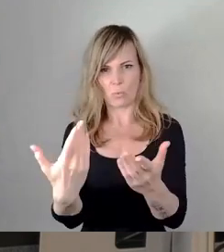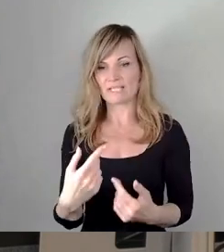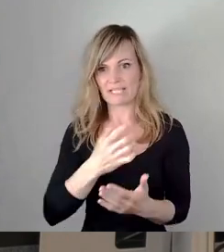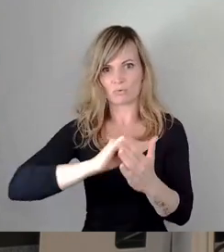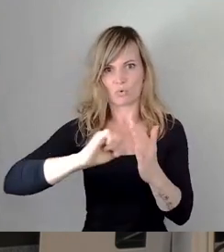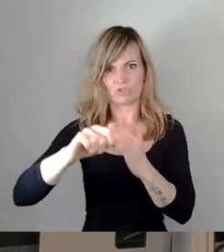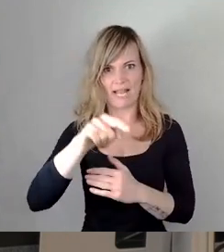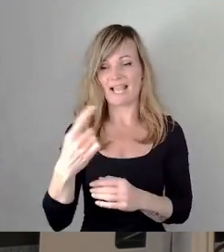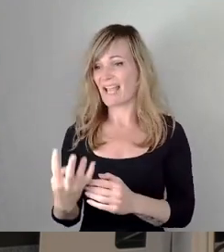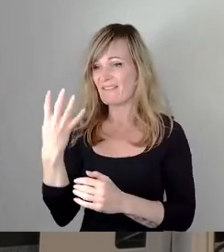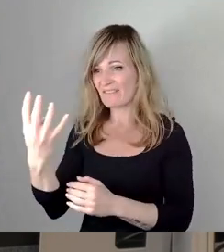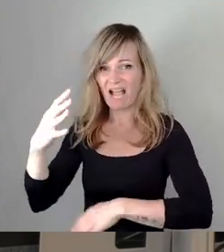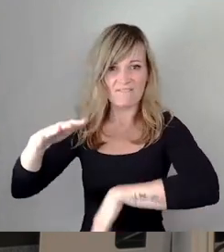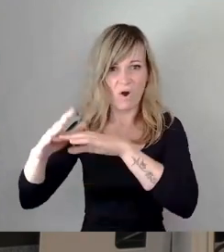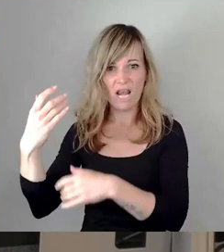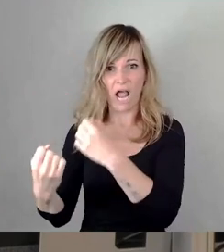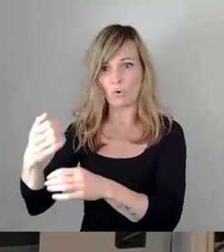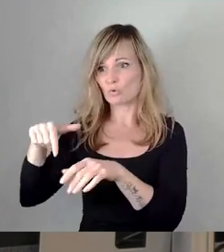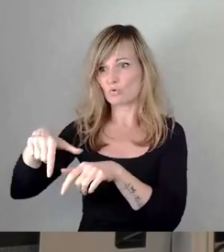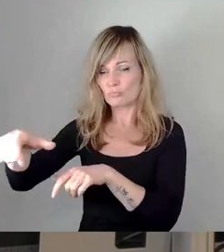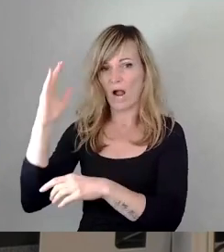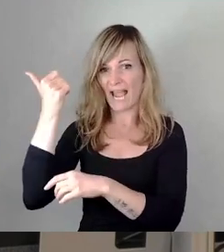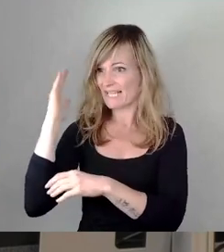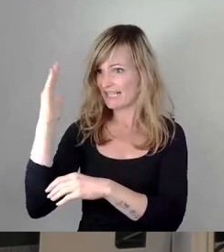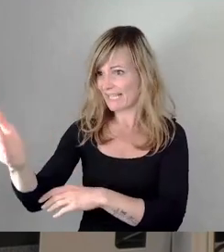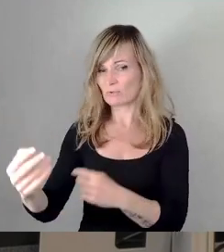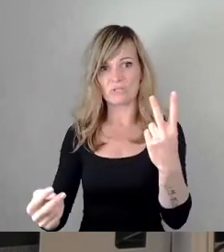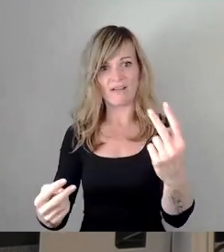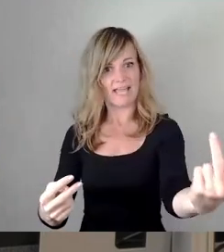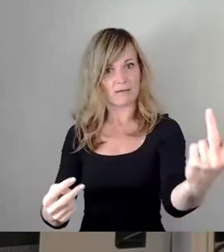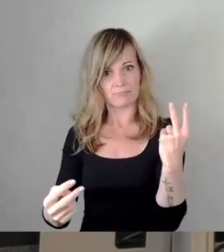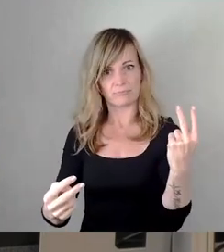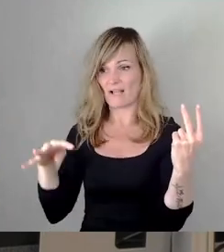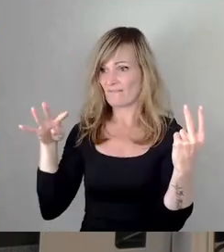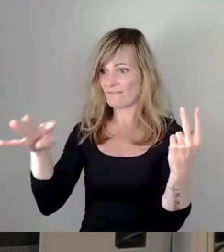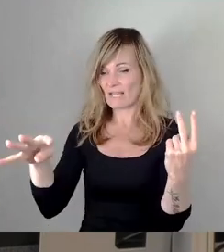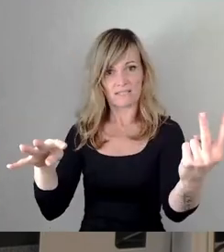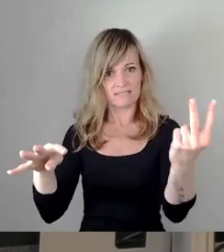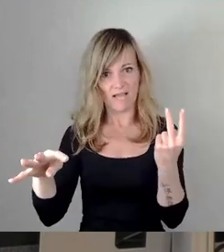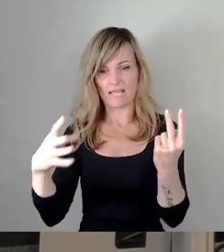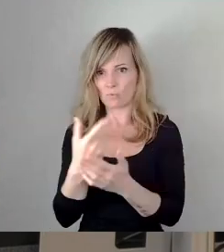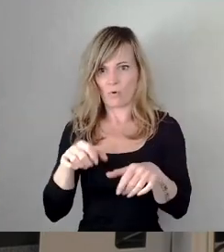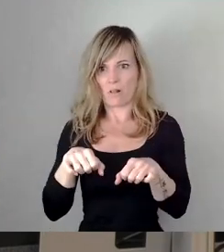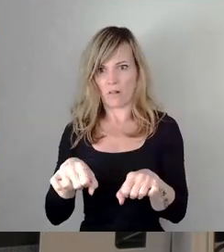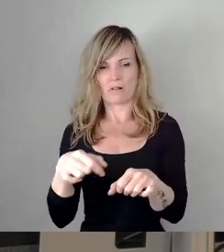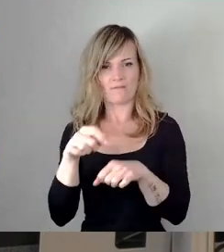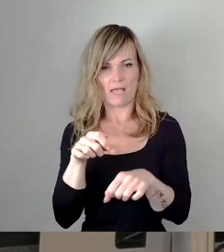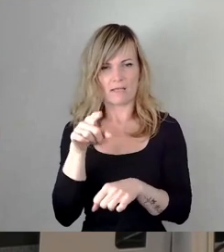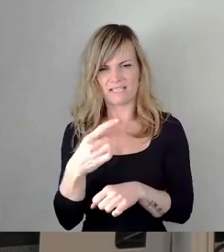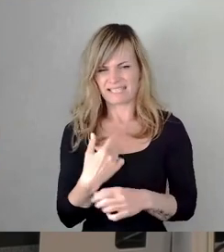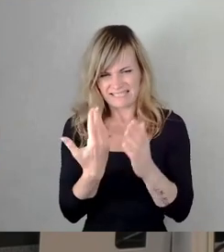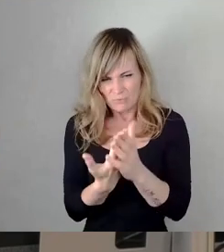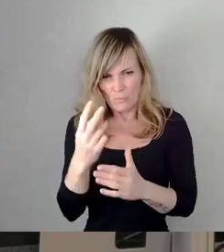volle Autospuren in die eine Richtung sind und zwei in die andere. Ich empfinde das als keine richtig durchdachte